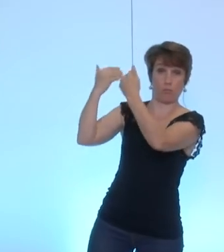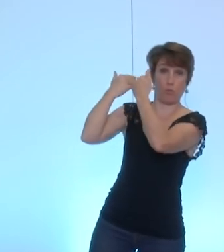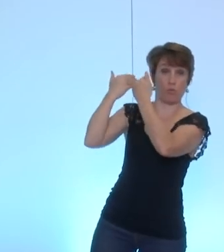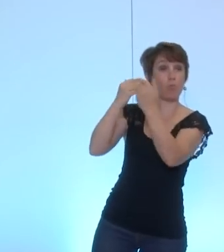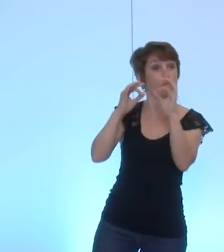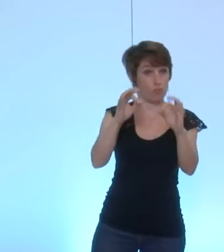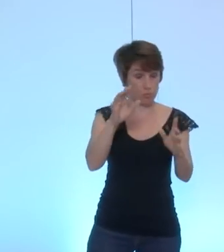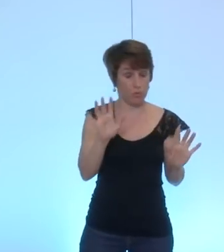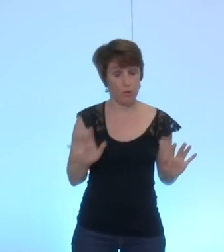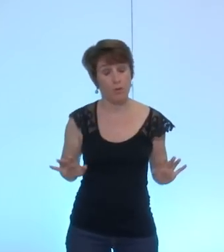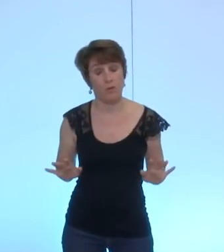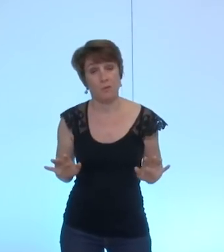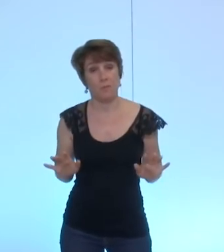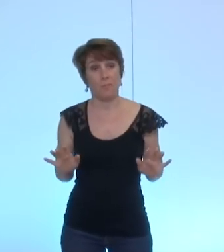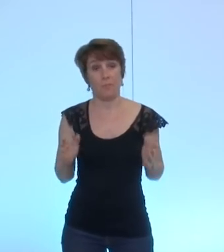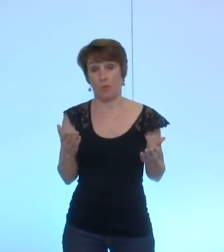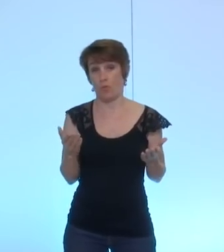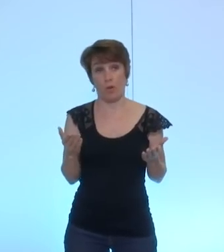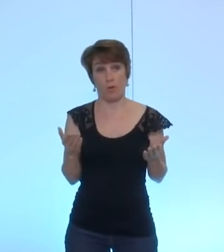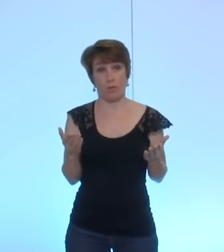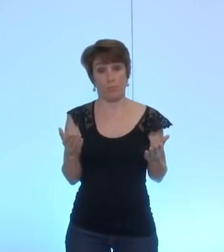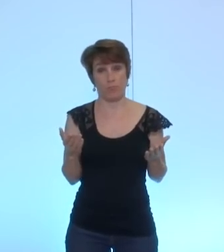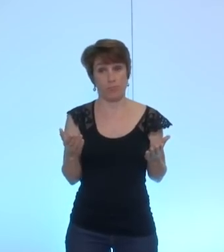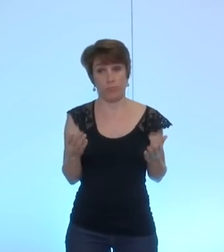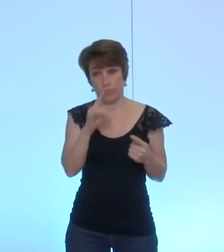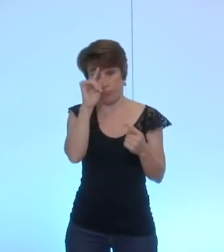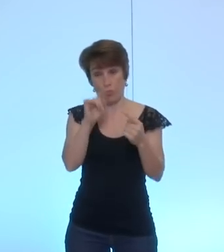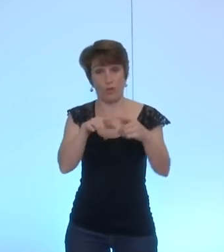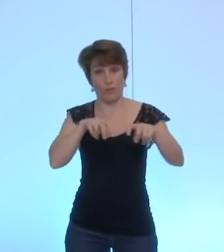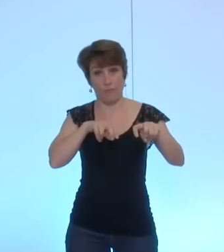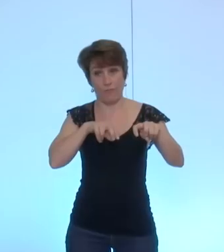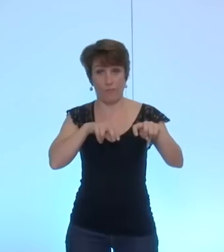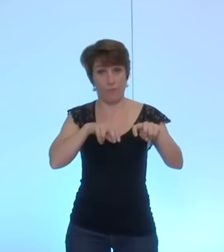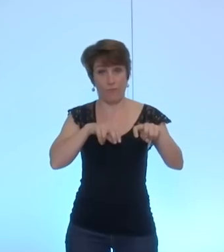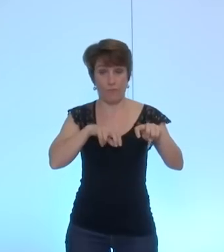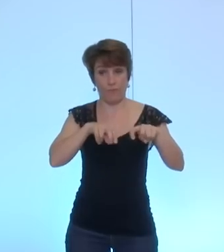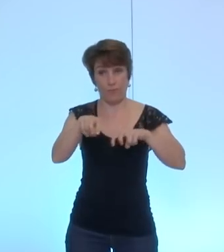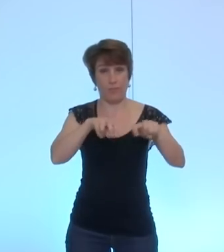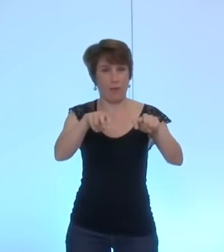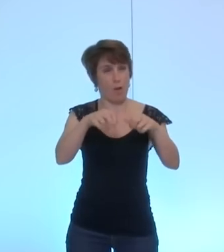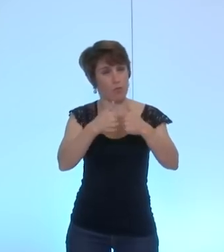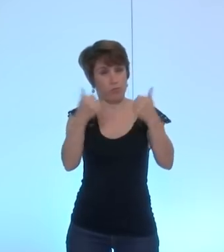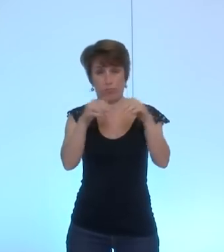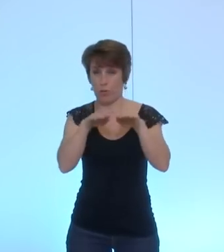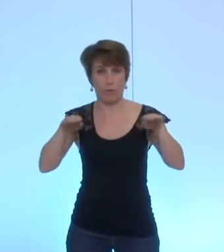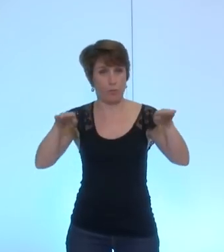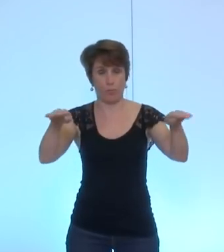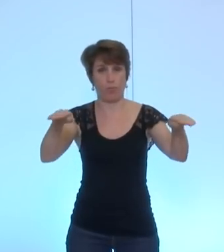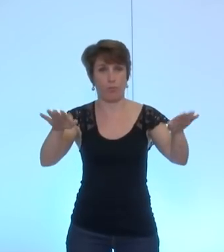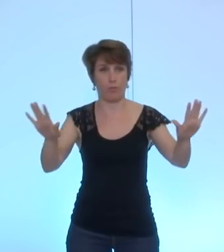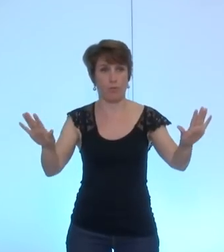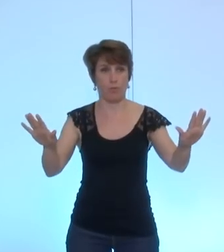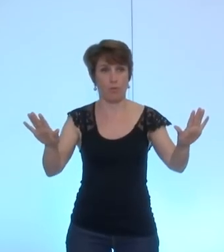et qui porte là sur également une démarche portée qui de fait est totalement distincte de